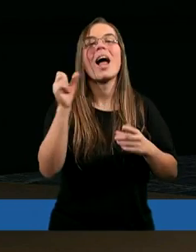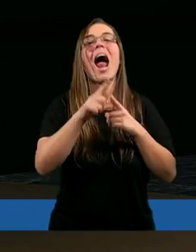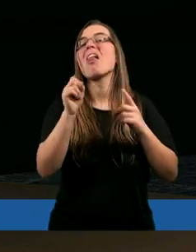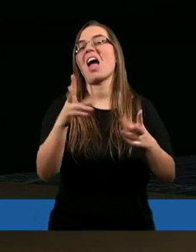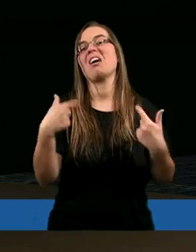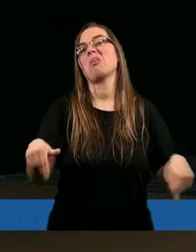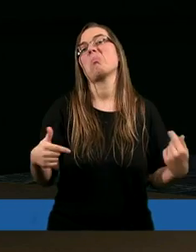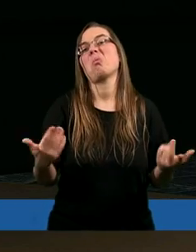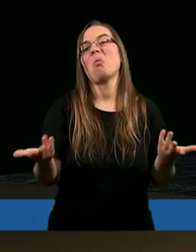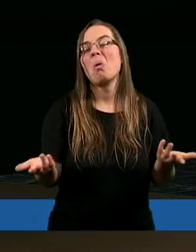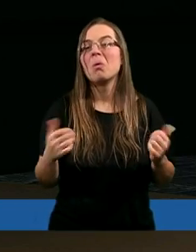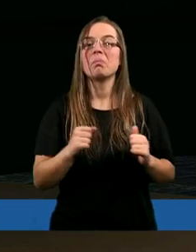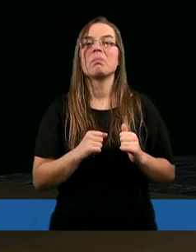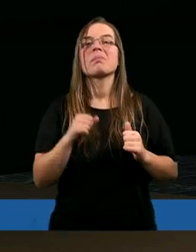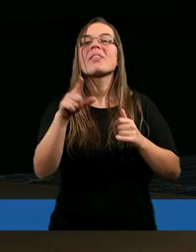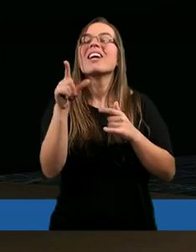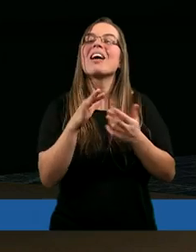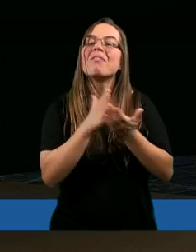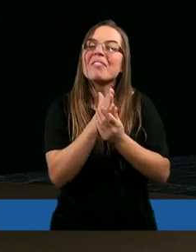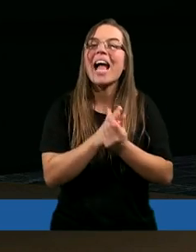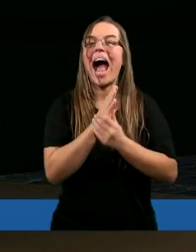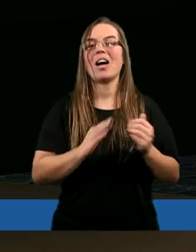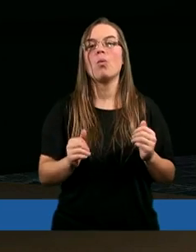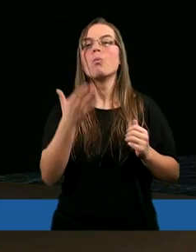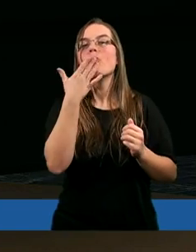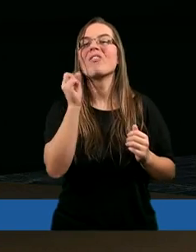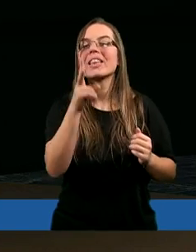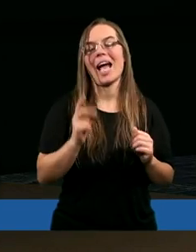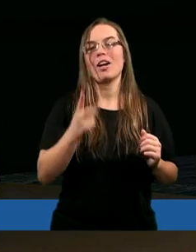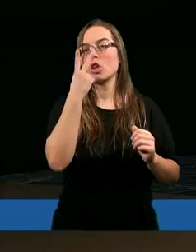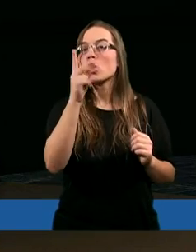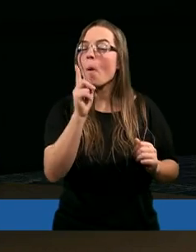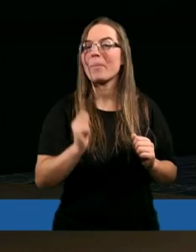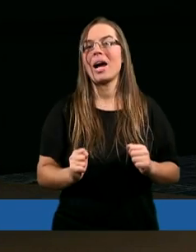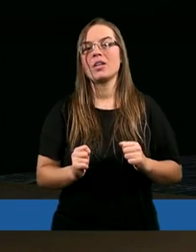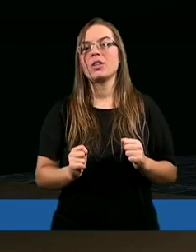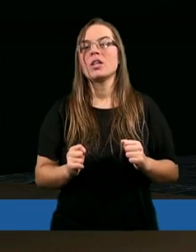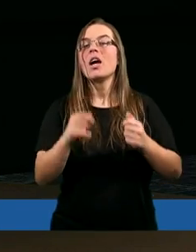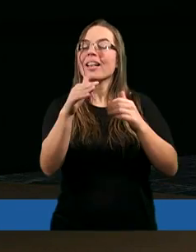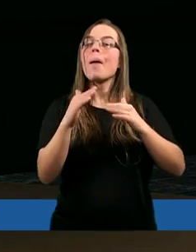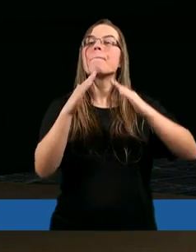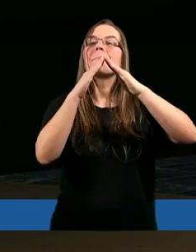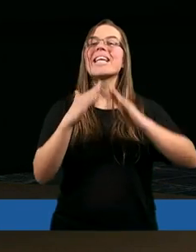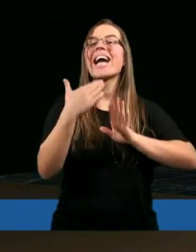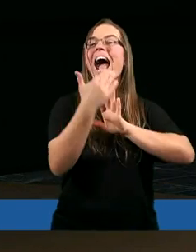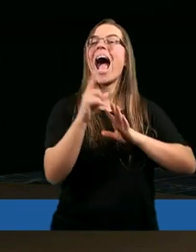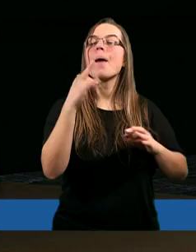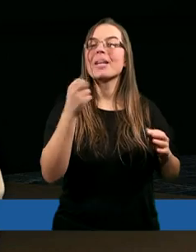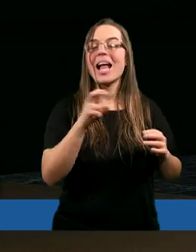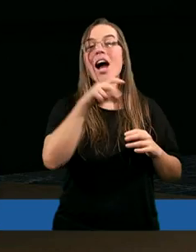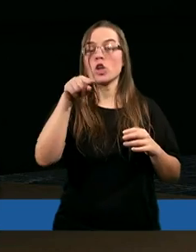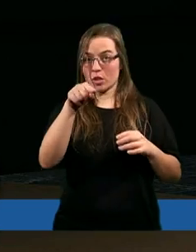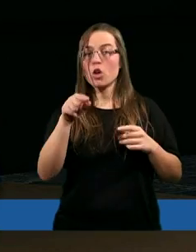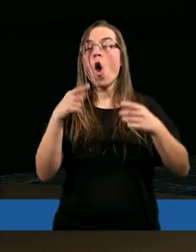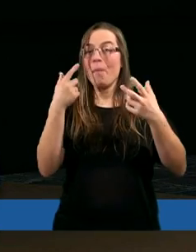tak nie było. Ja nawet wczoraj ze swoją żoną rozmawiałem i mówię tak, zobacz, weźmy piramidy, czy oni do tej pory